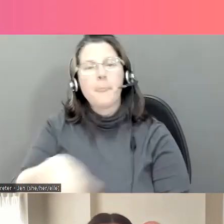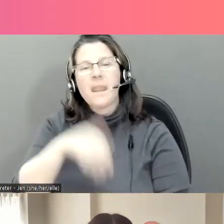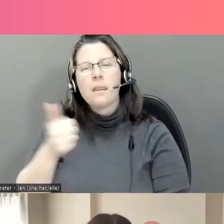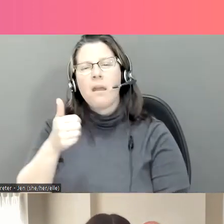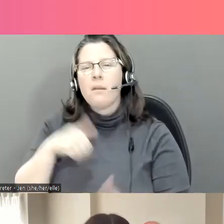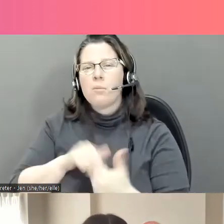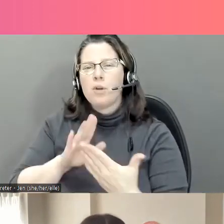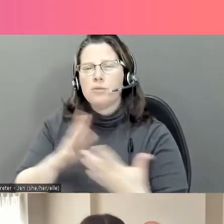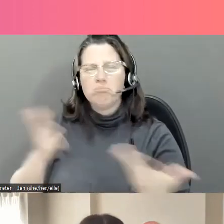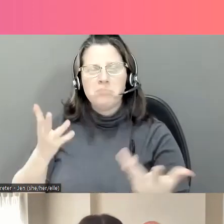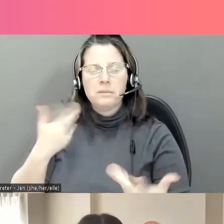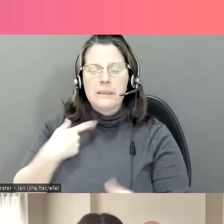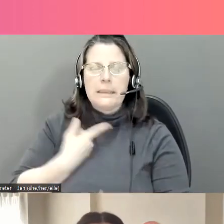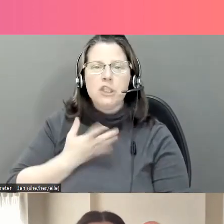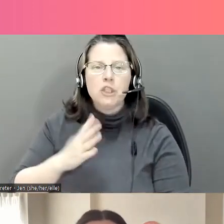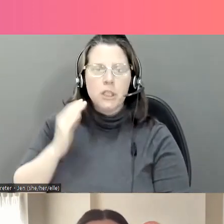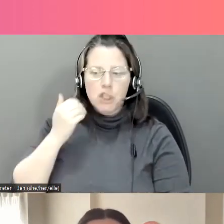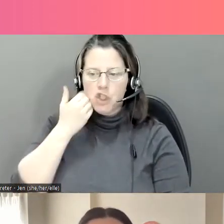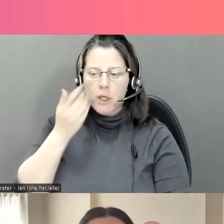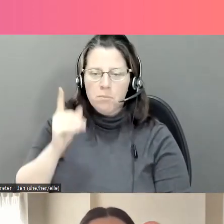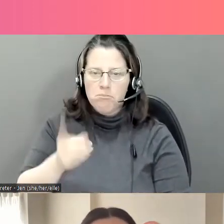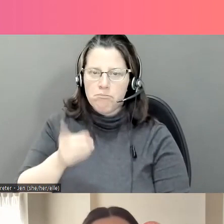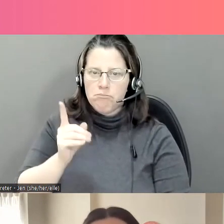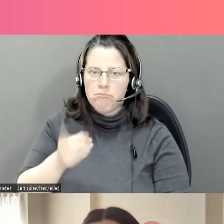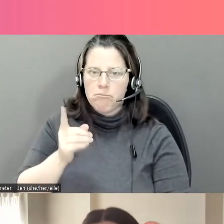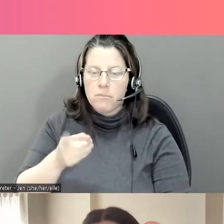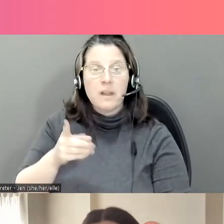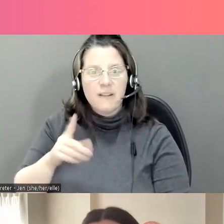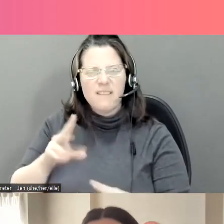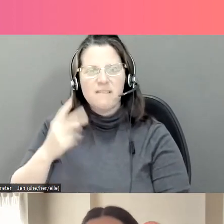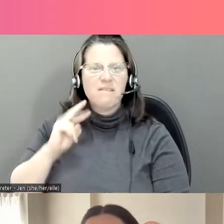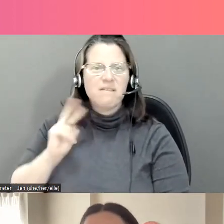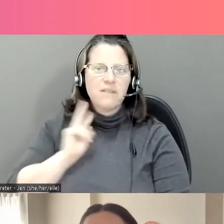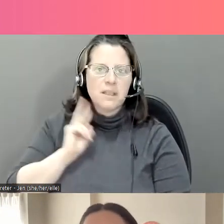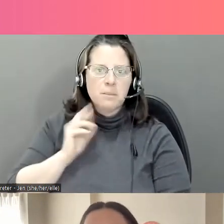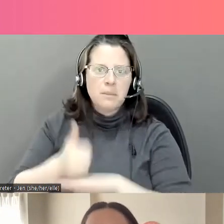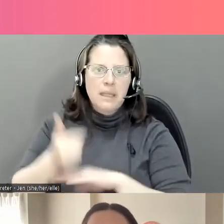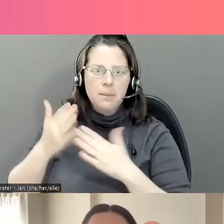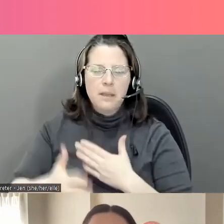Un autre piège de l'approche, c'est de blâmer.